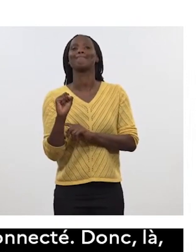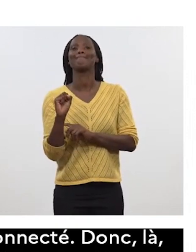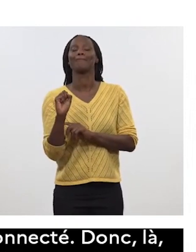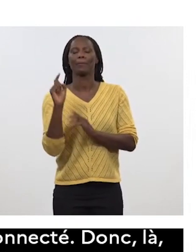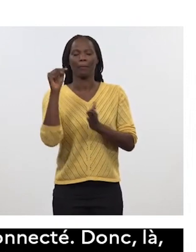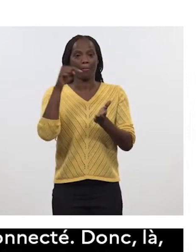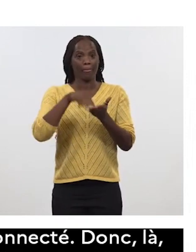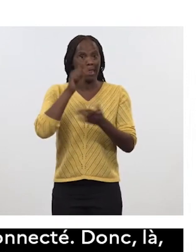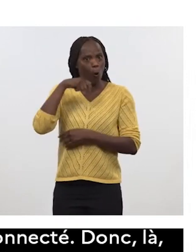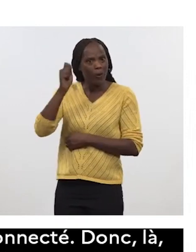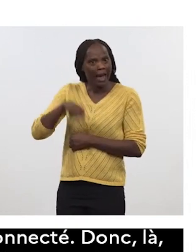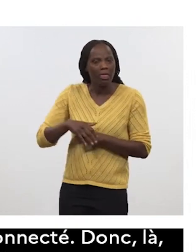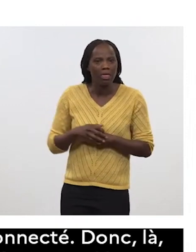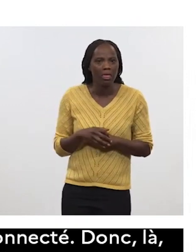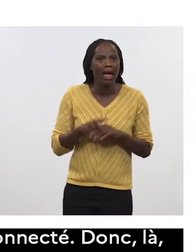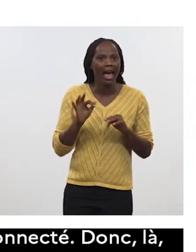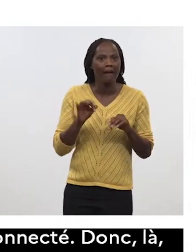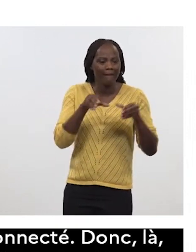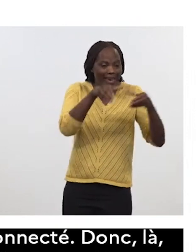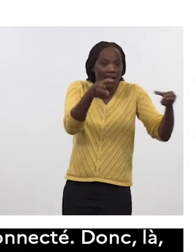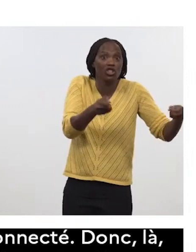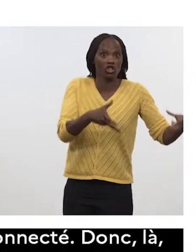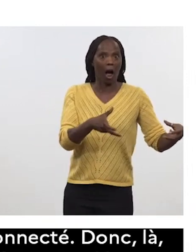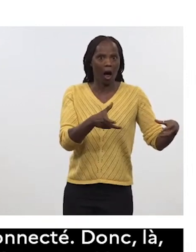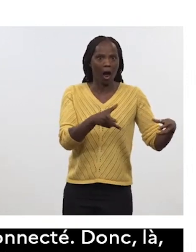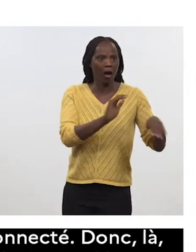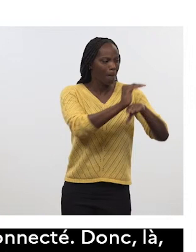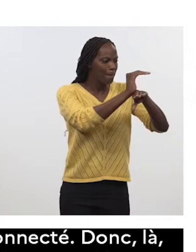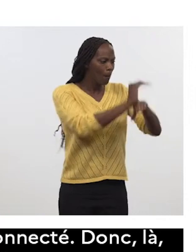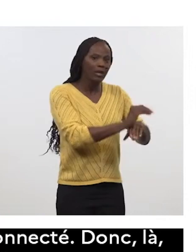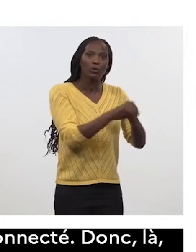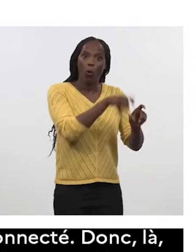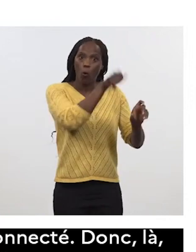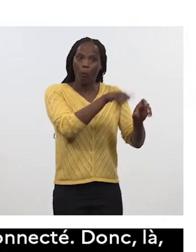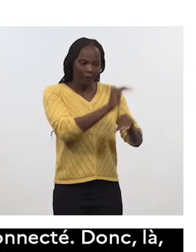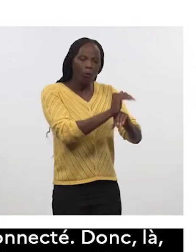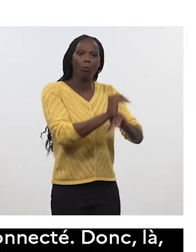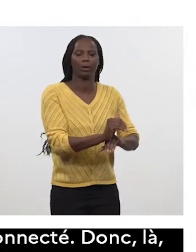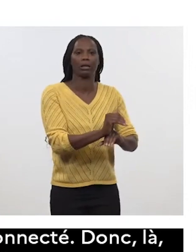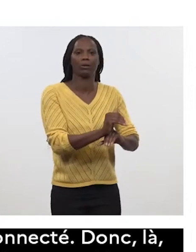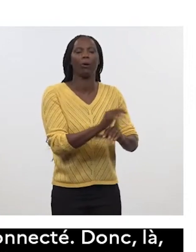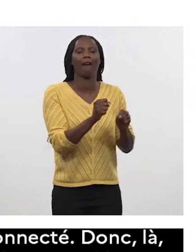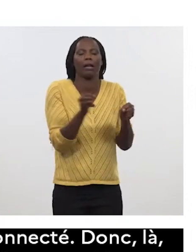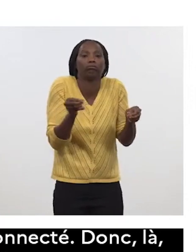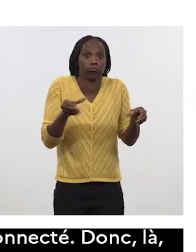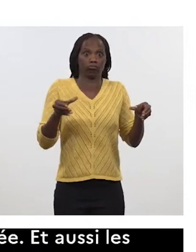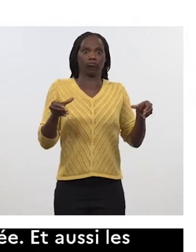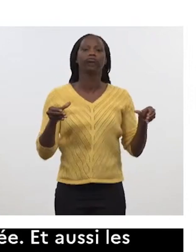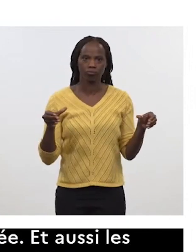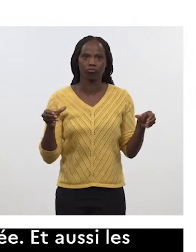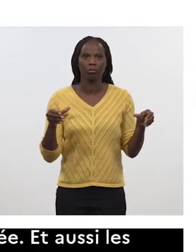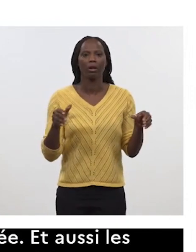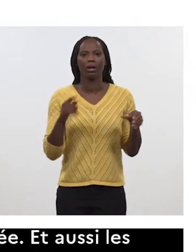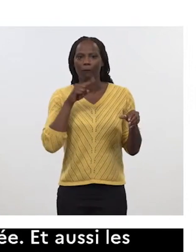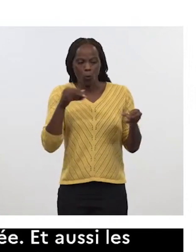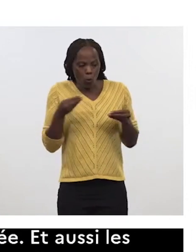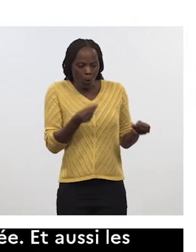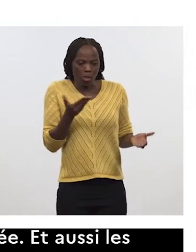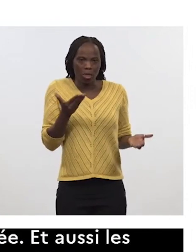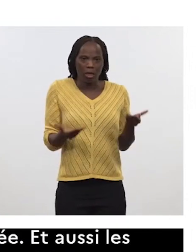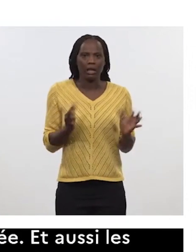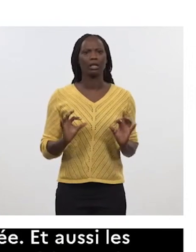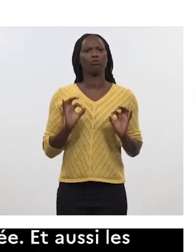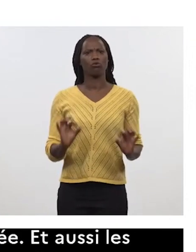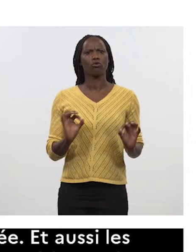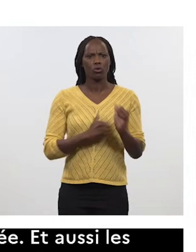Ukraine. Protection du char ou des combattants, c'est la question du blindage, avec le bon niveau d'équilibre qu'il faut trouver